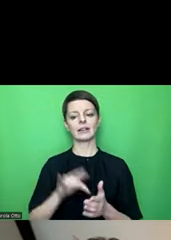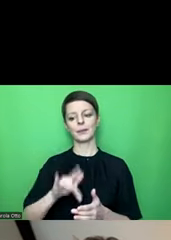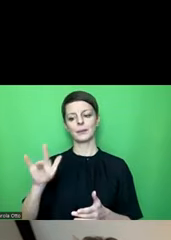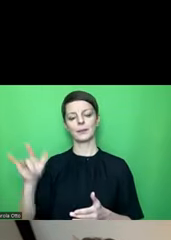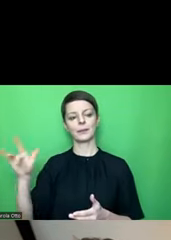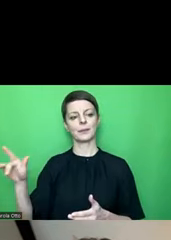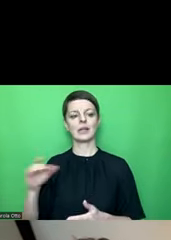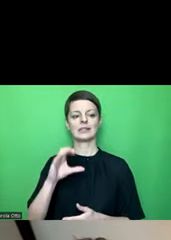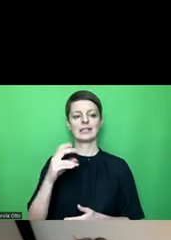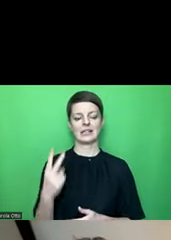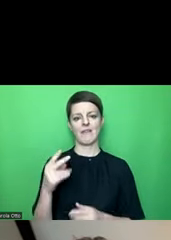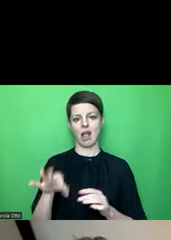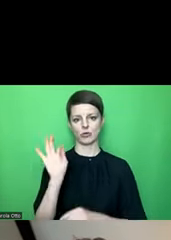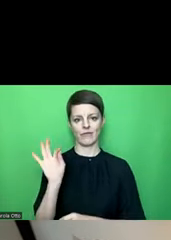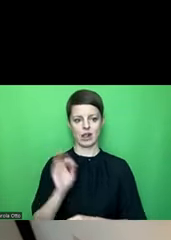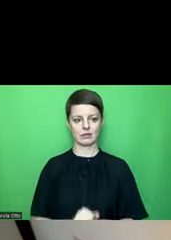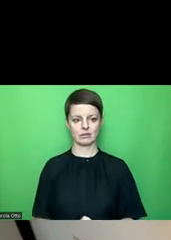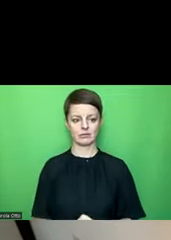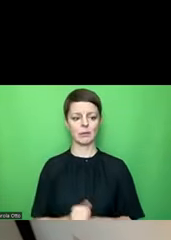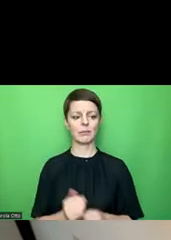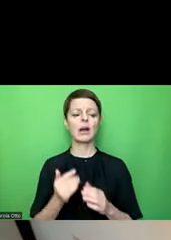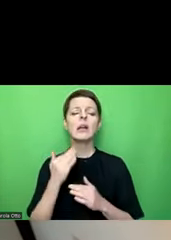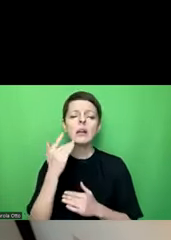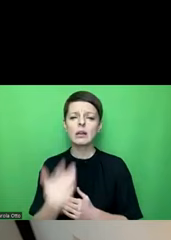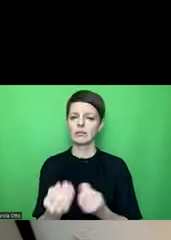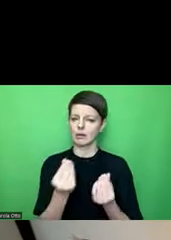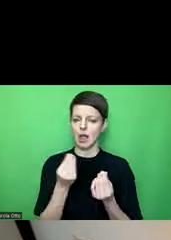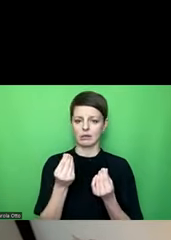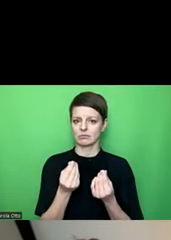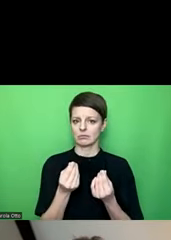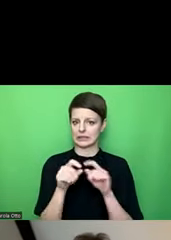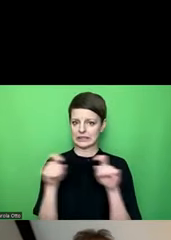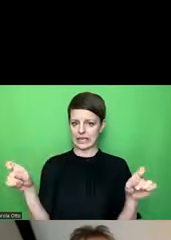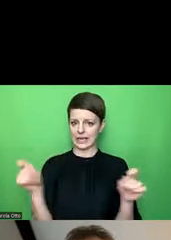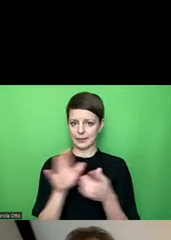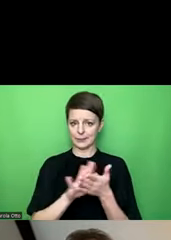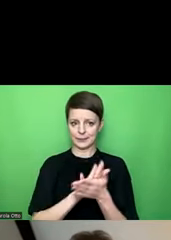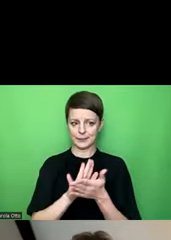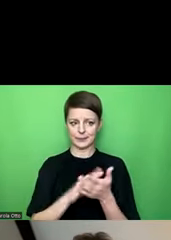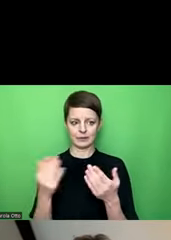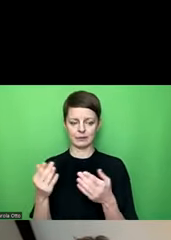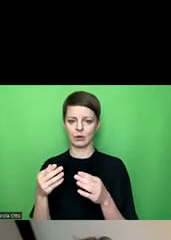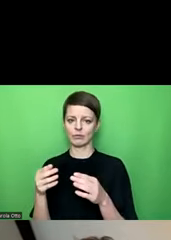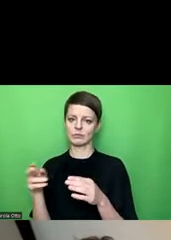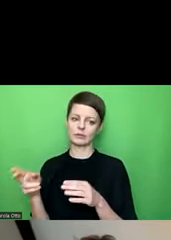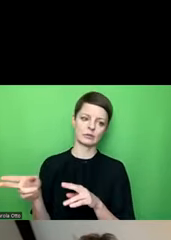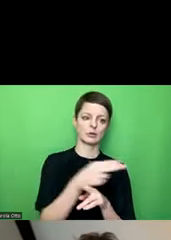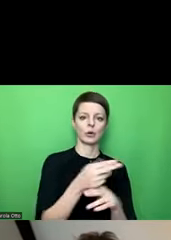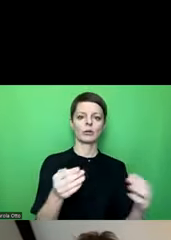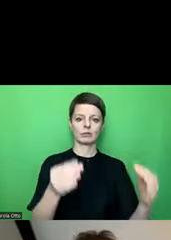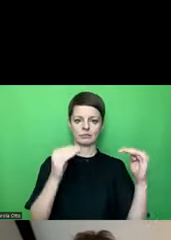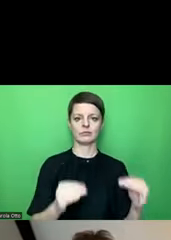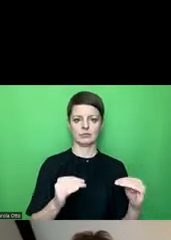merke ich, da kommt nichts mehr in der Zeile. Deswegen gehe ich wieder ganz am Anfang und eins nach unten.